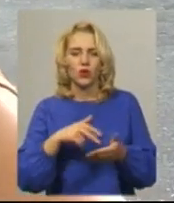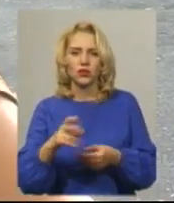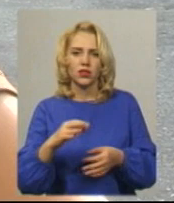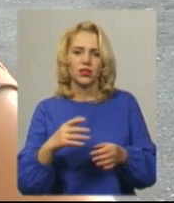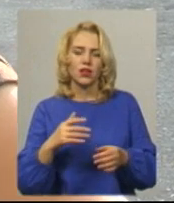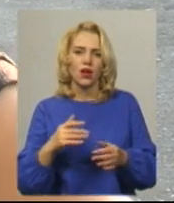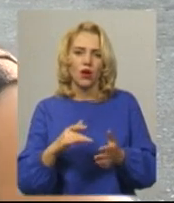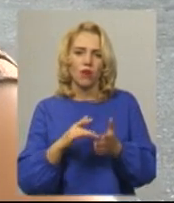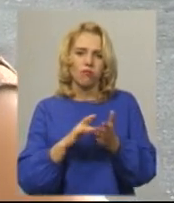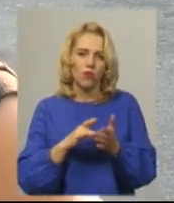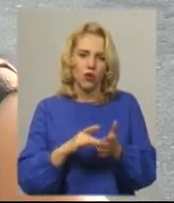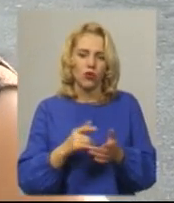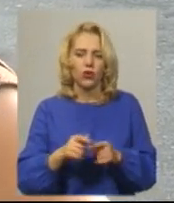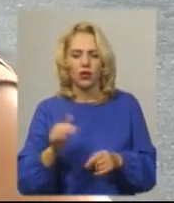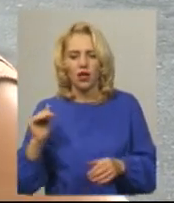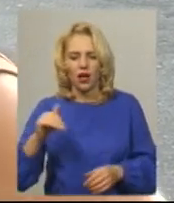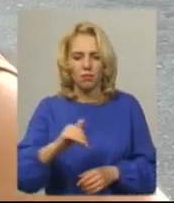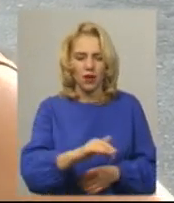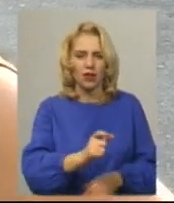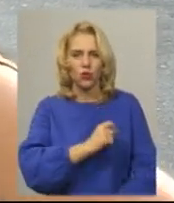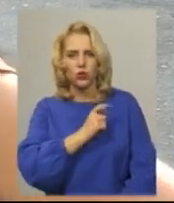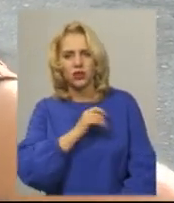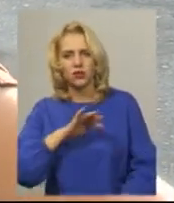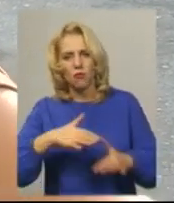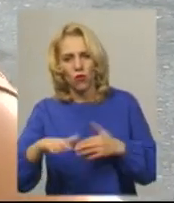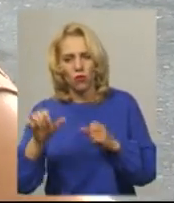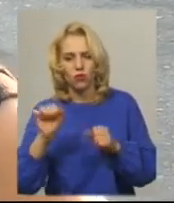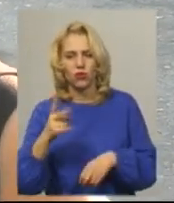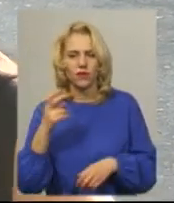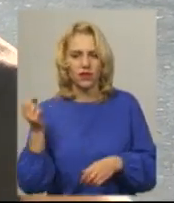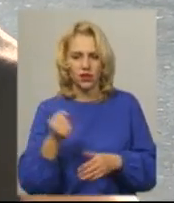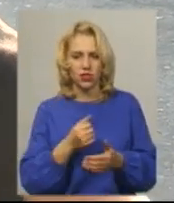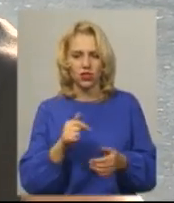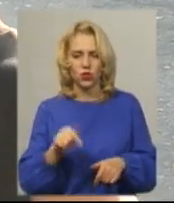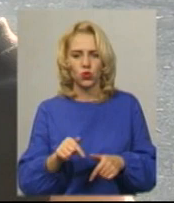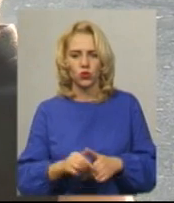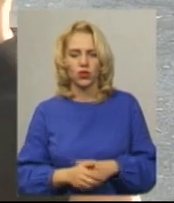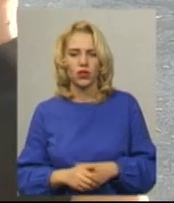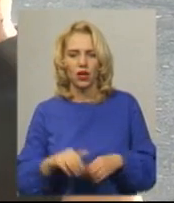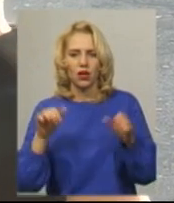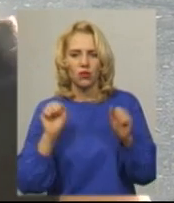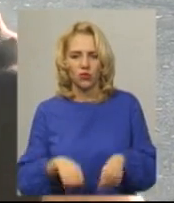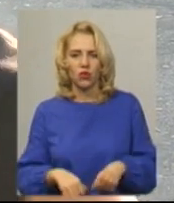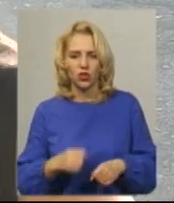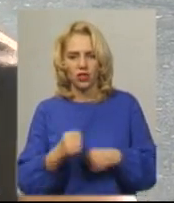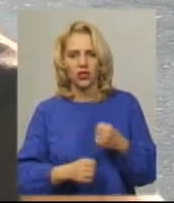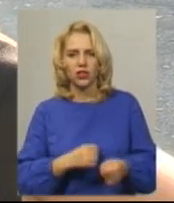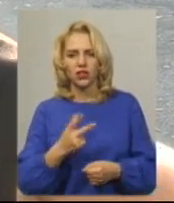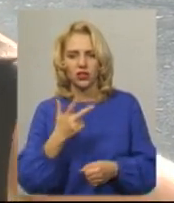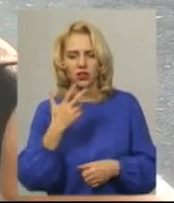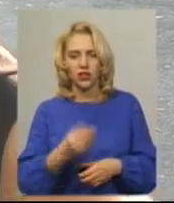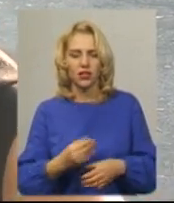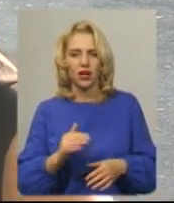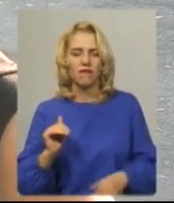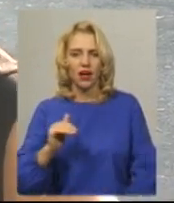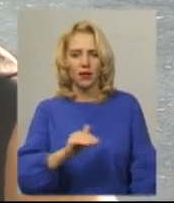можна їхати в Одесу на море десь на два тижні. Можна їхати на три дні в